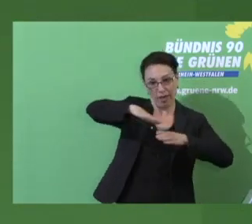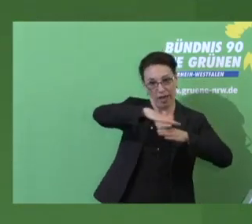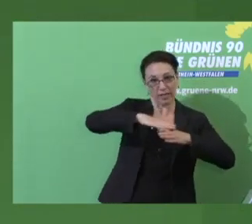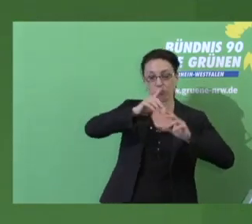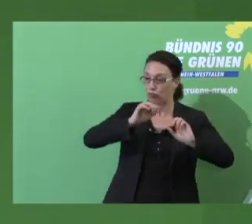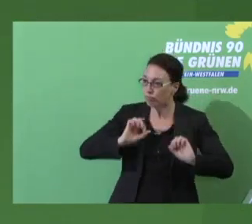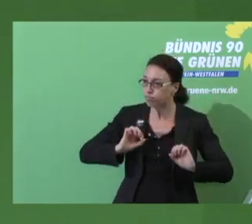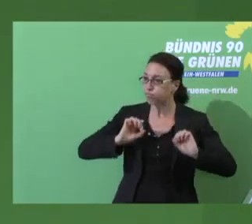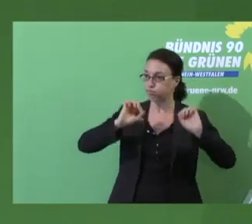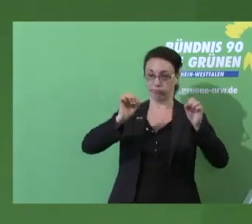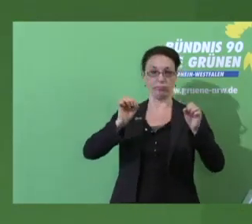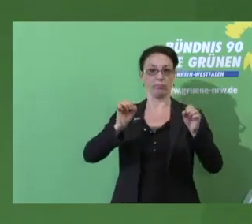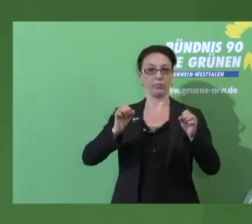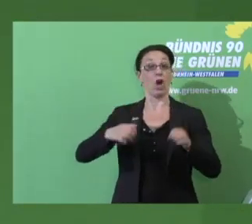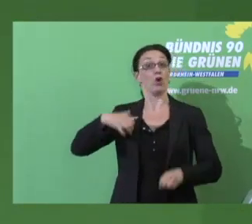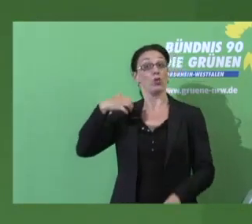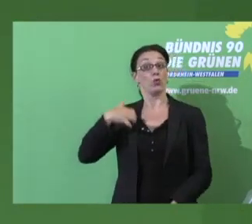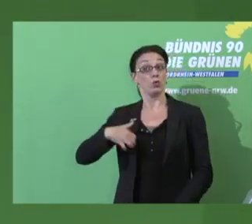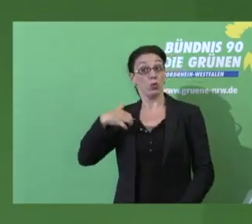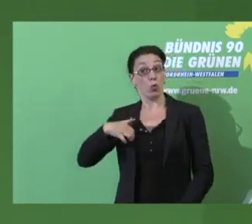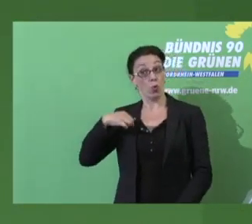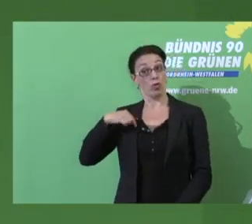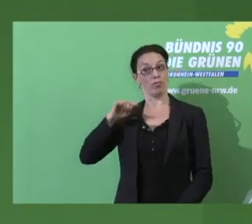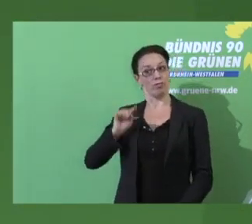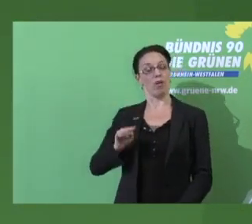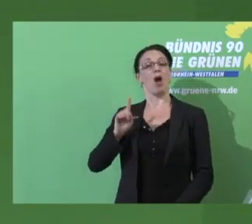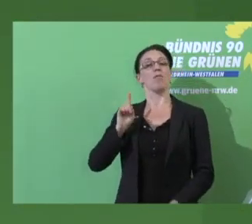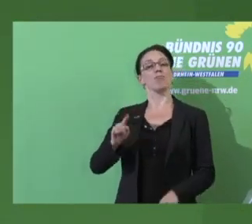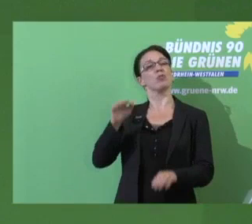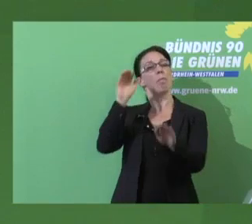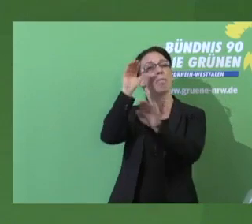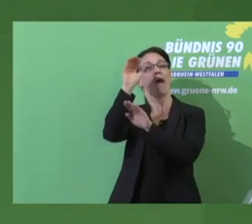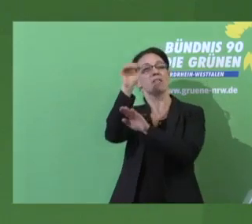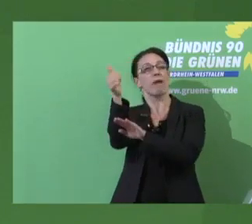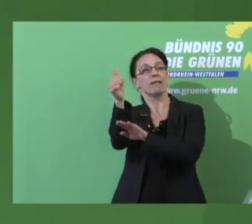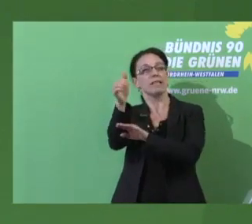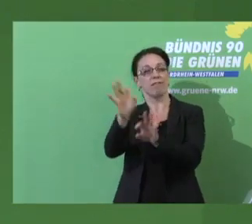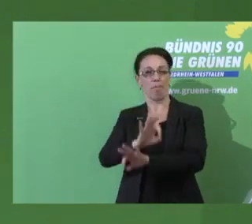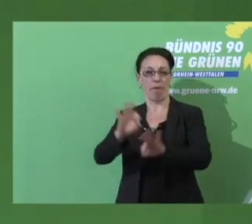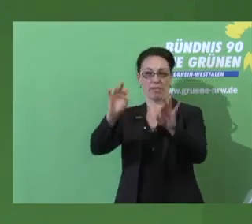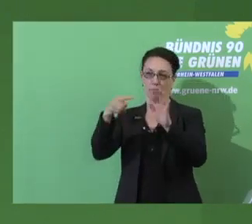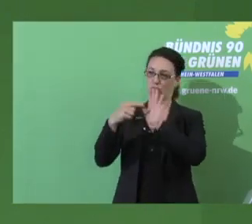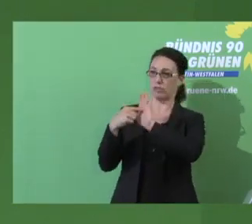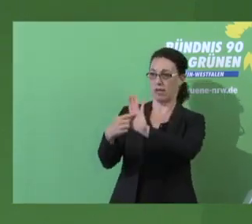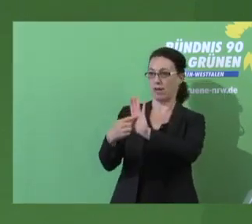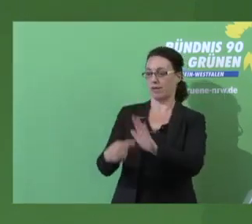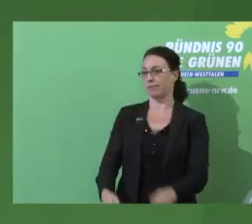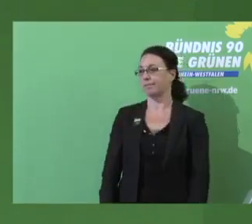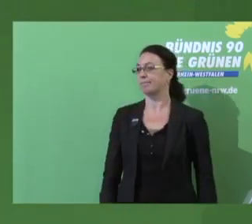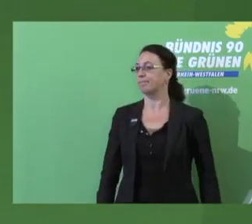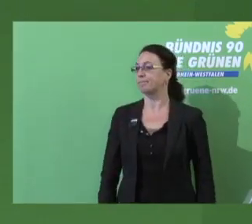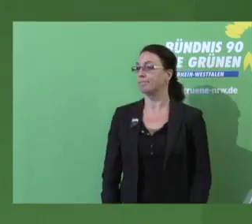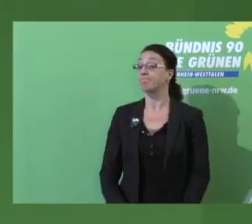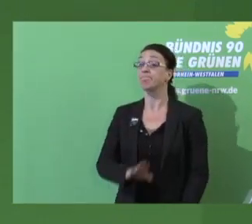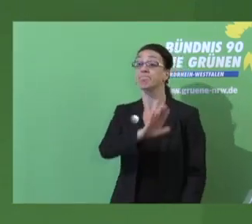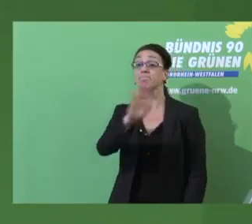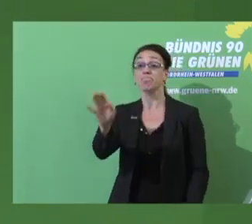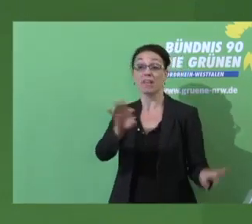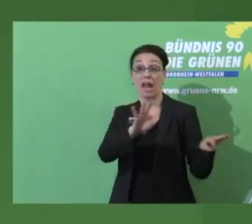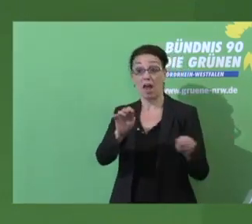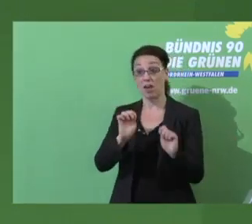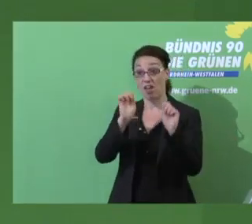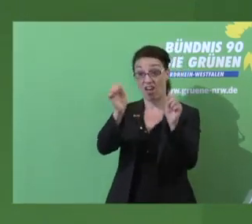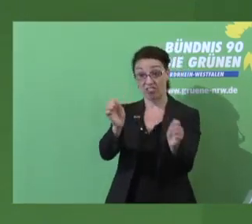eine andere, eine bessere Perspektive in Sachen Mobilität aufzeigen. Ihr habt in eurem Leitantrag die